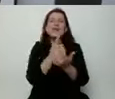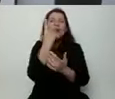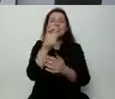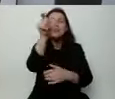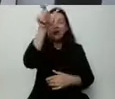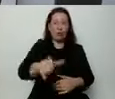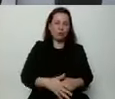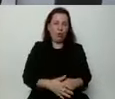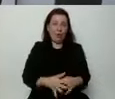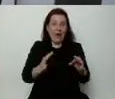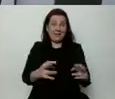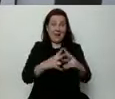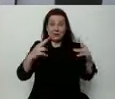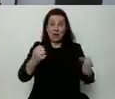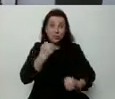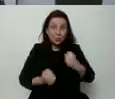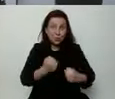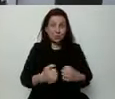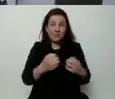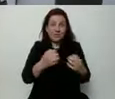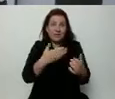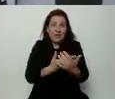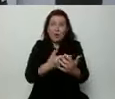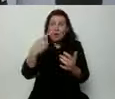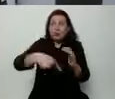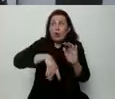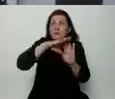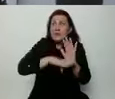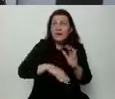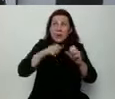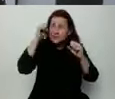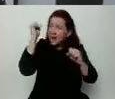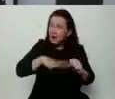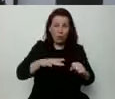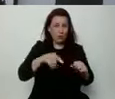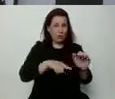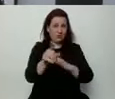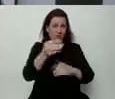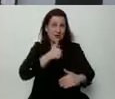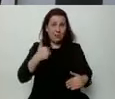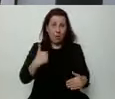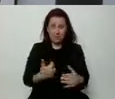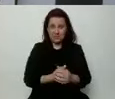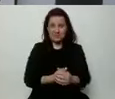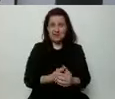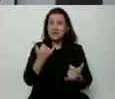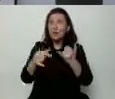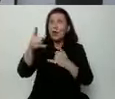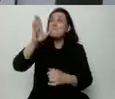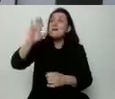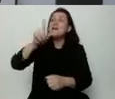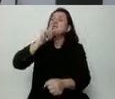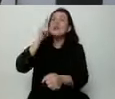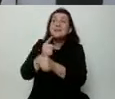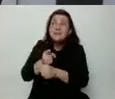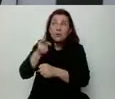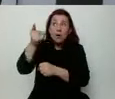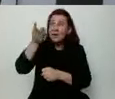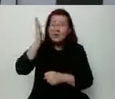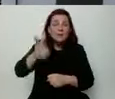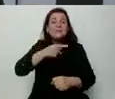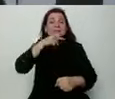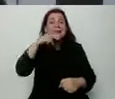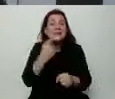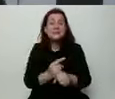gorszego scenariusza dla Polski. Dlatego, że wtedy na pewno decyzje, które będą podejmowane, nie będą decyzjami